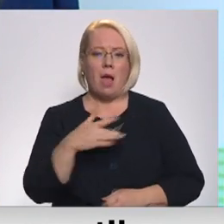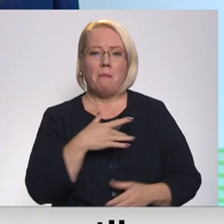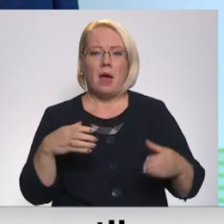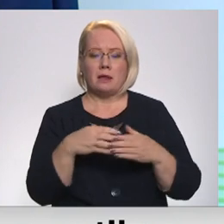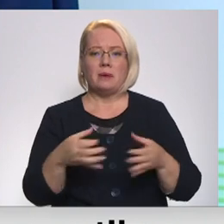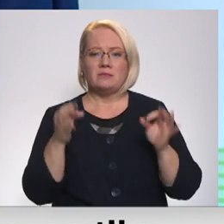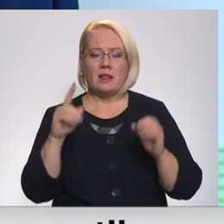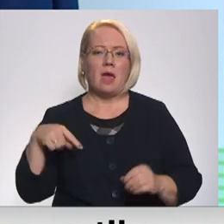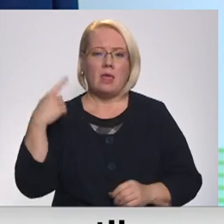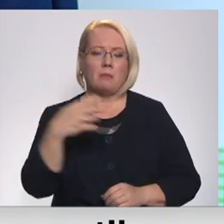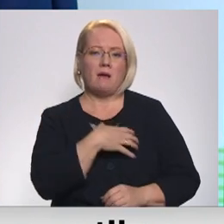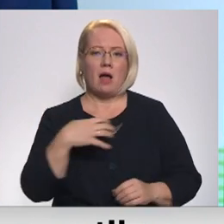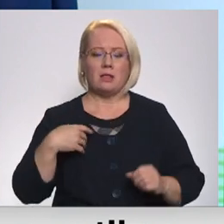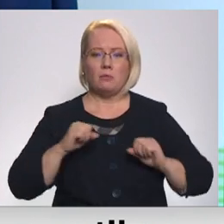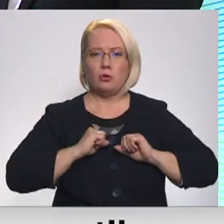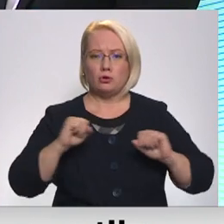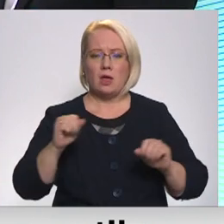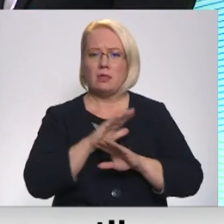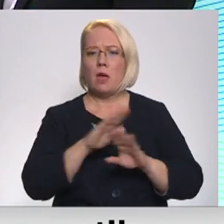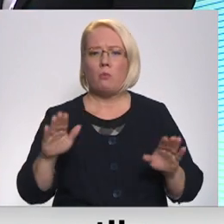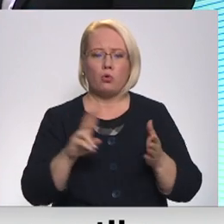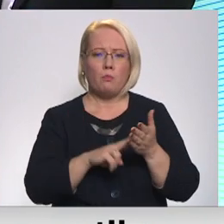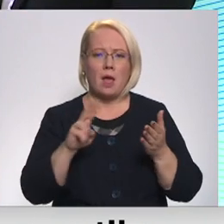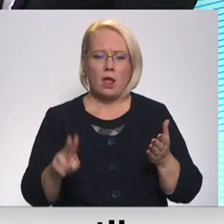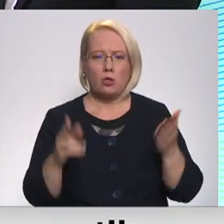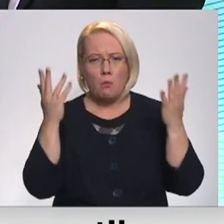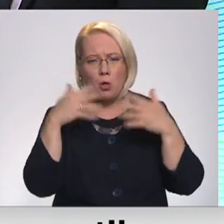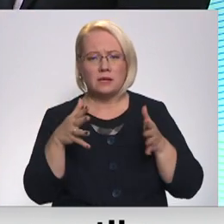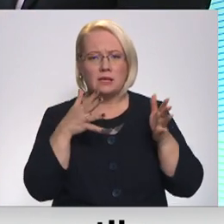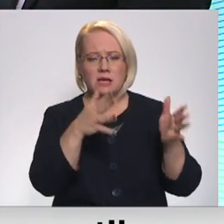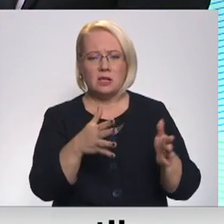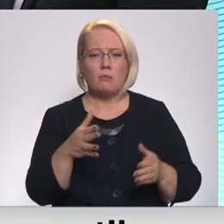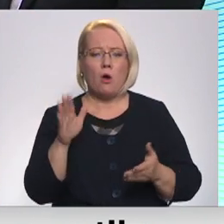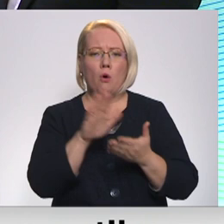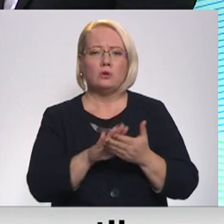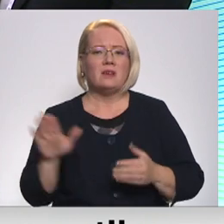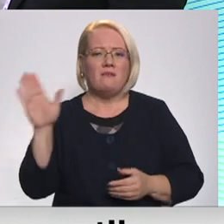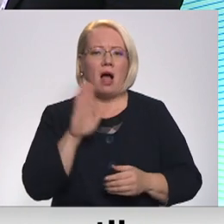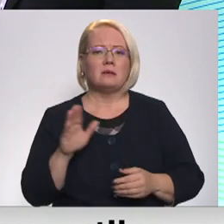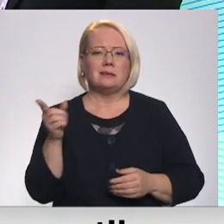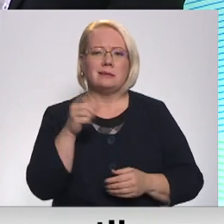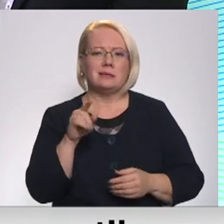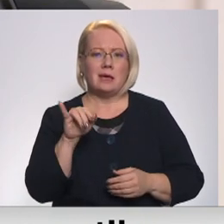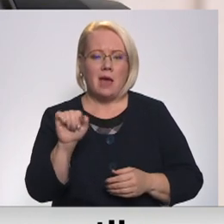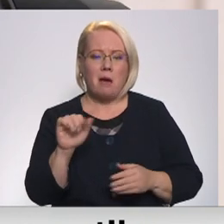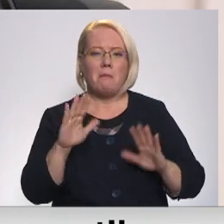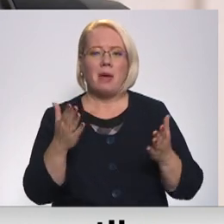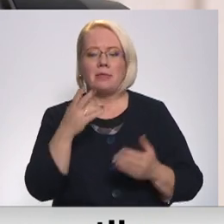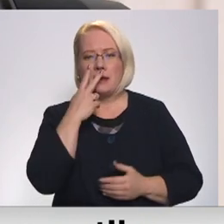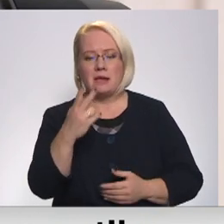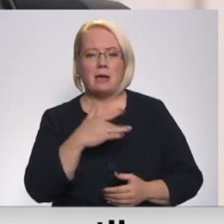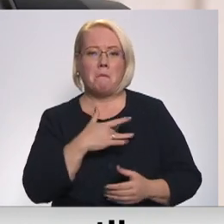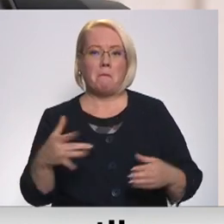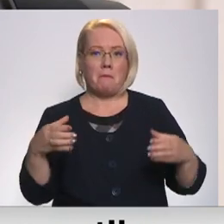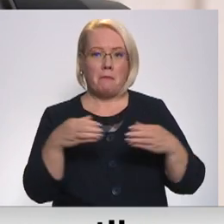nākamā valdība nodarošanāt, ka netika pieļauti politiski ietekmi uz valstis kapitālsābiedrībām. Progresīvie uzsver, joprojām saredz iespēju partijai